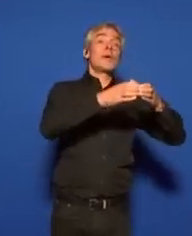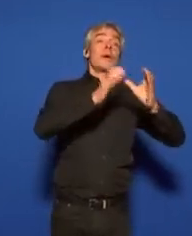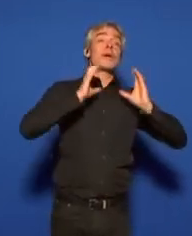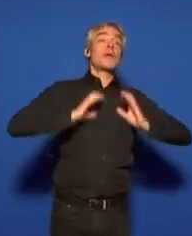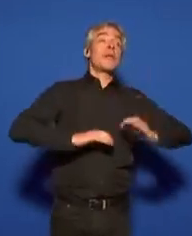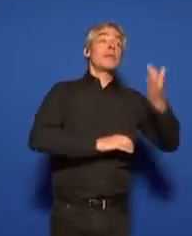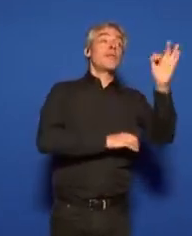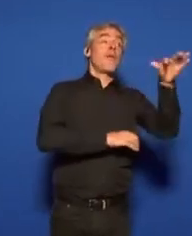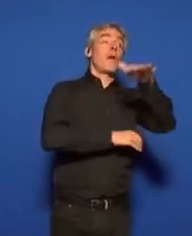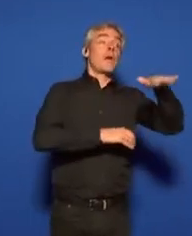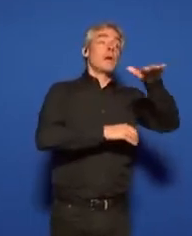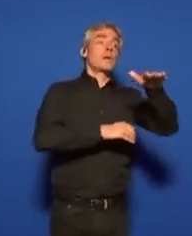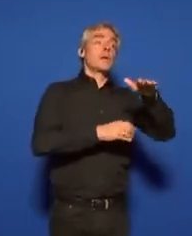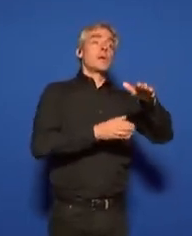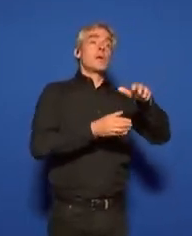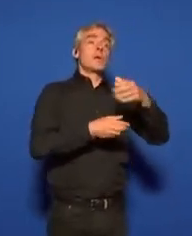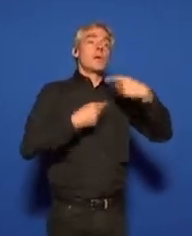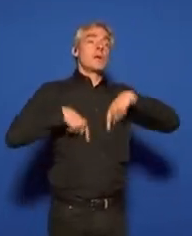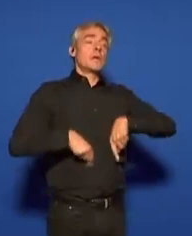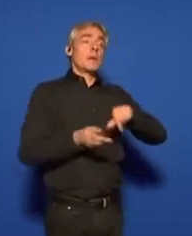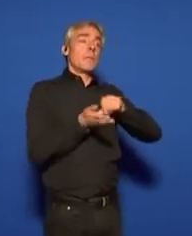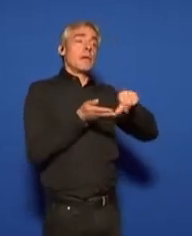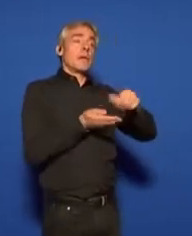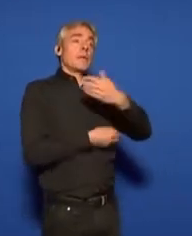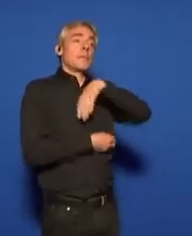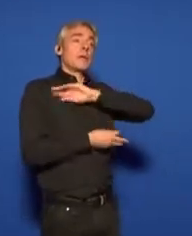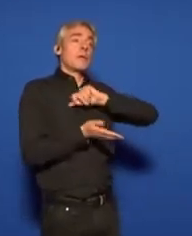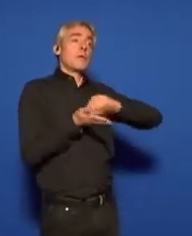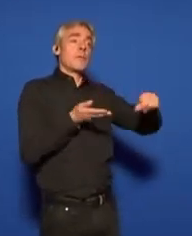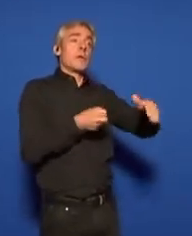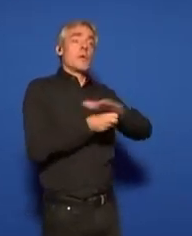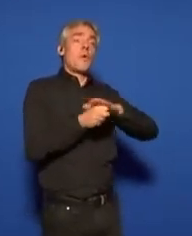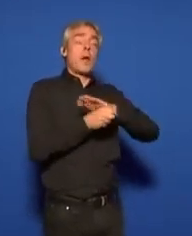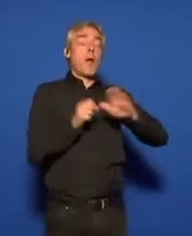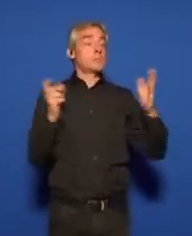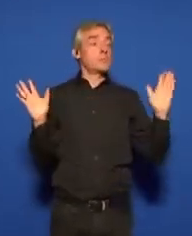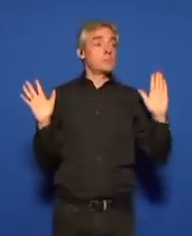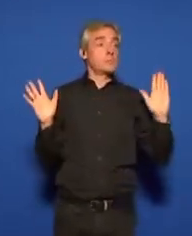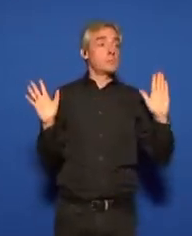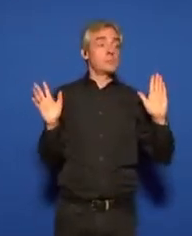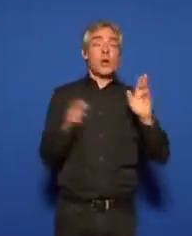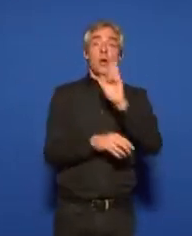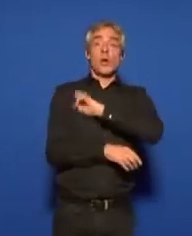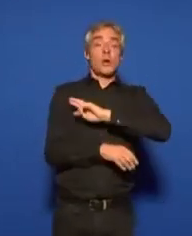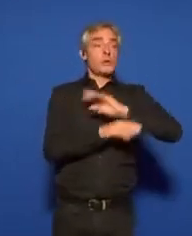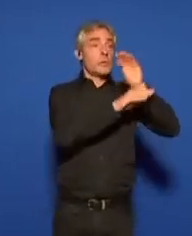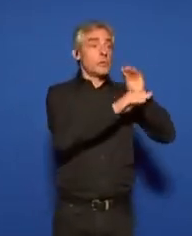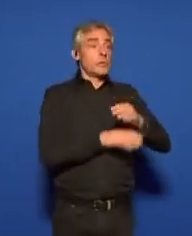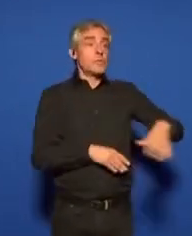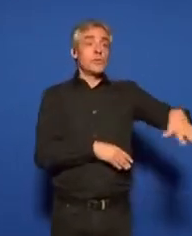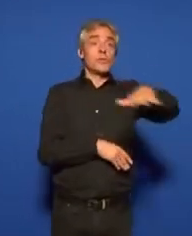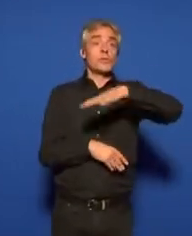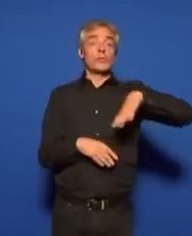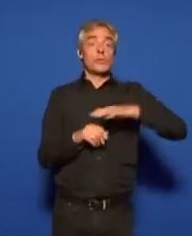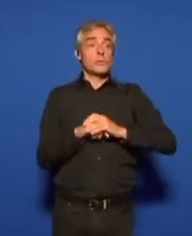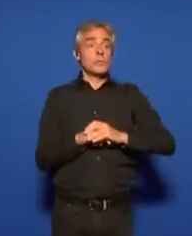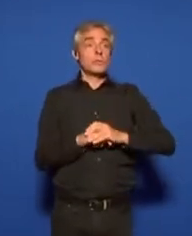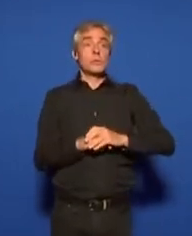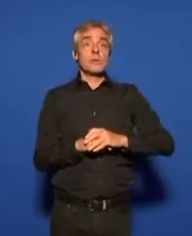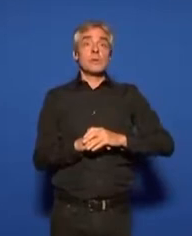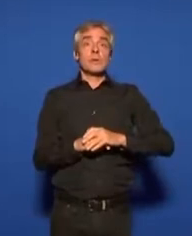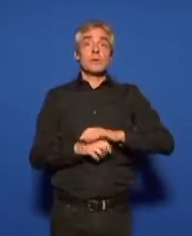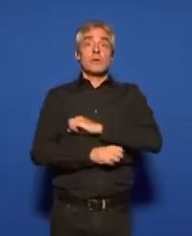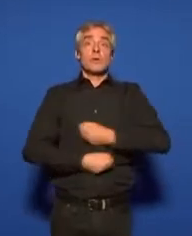Éducation entièrement prise en charge, santé entièrement prise en charge, retraite garantie à tous, assurance